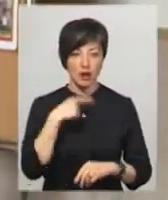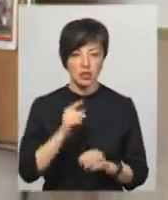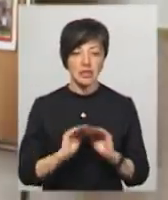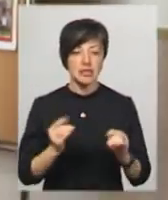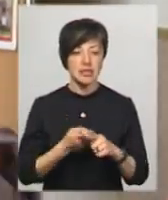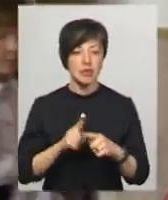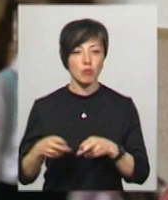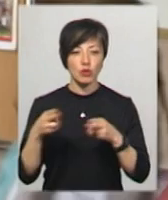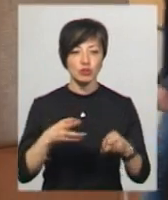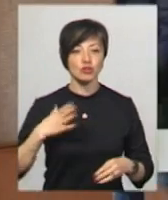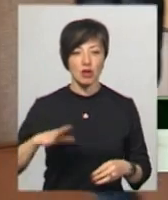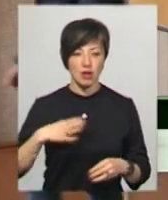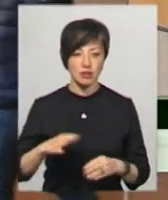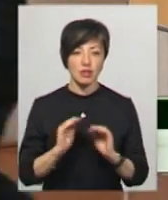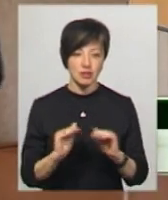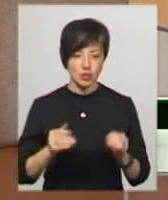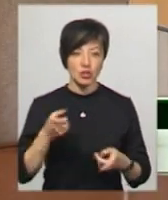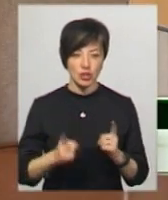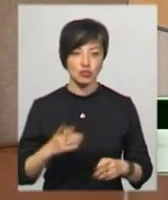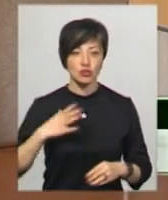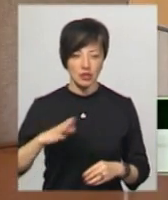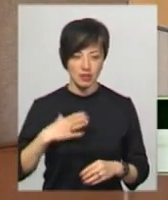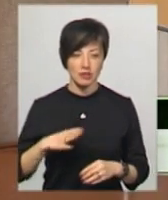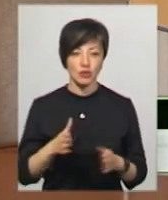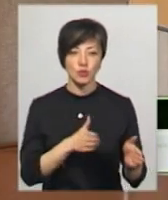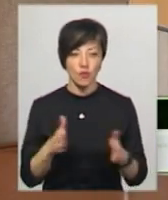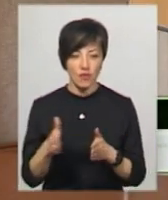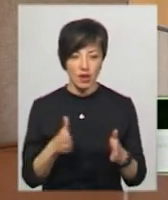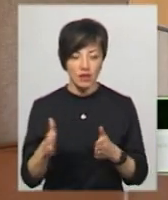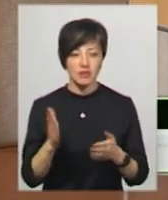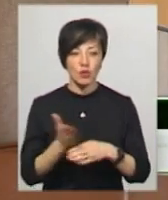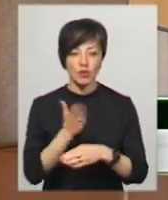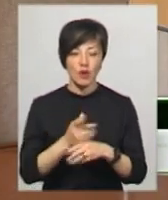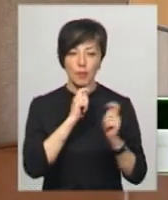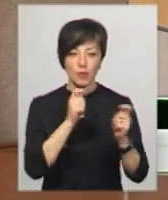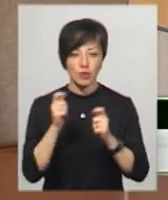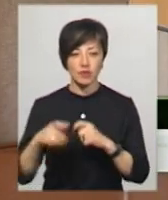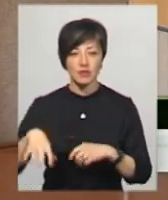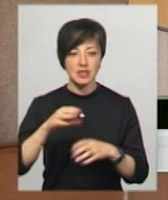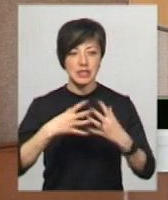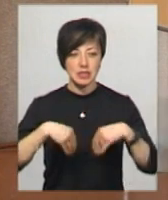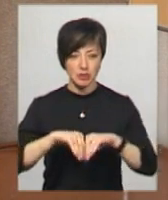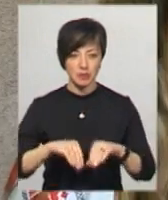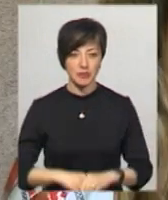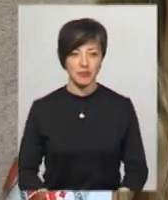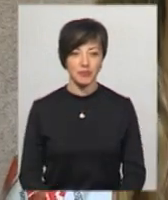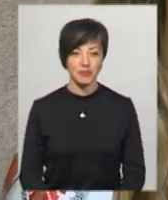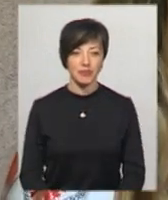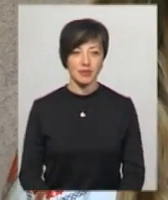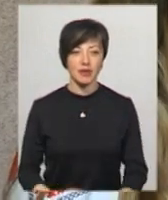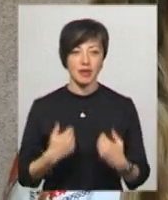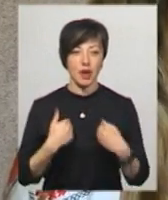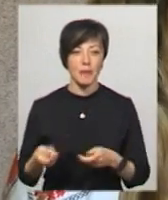діти цієї поїздки чекали. «Діти, звісно, чекали». Діти готувалися, власноруч виготовляли подарунки в сім'ї. «Я